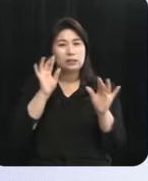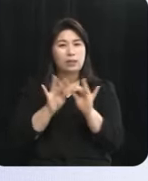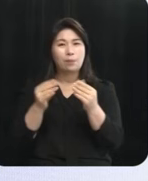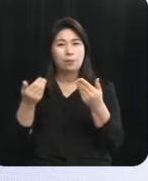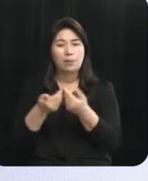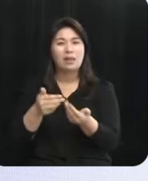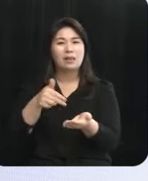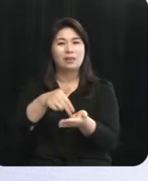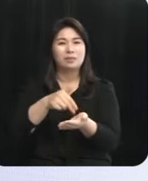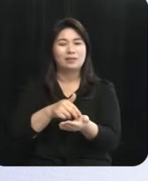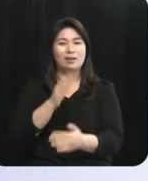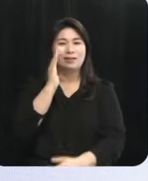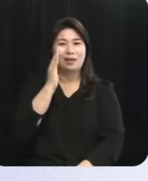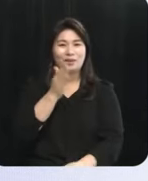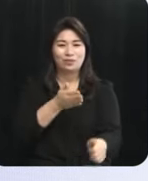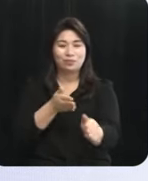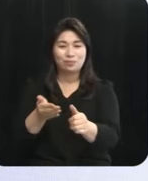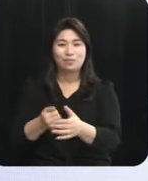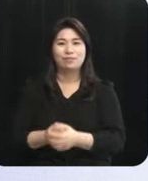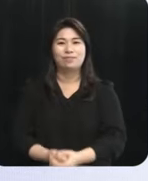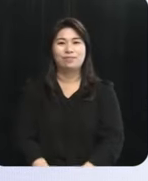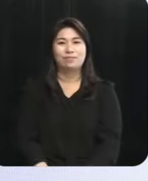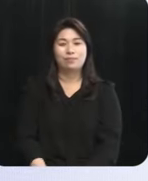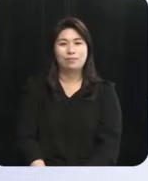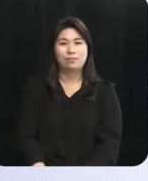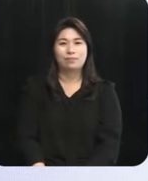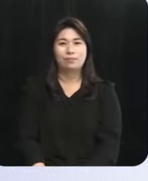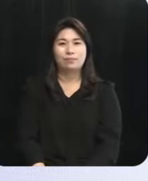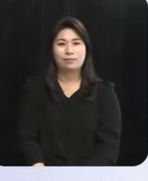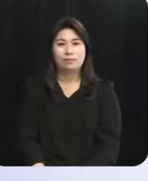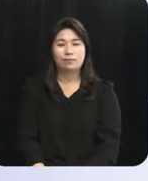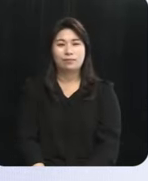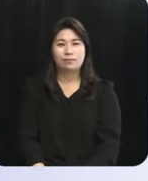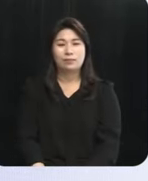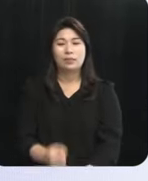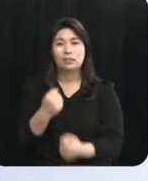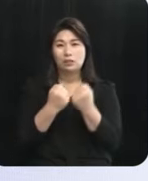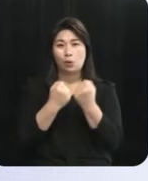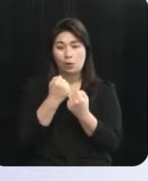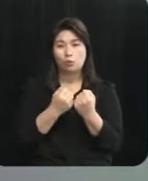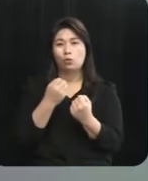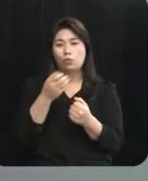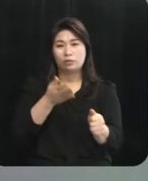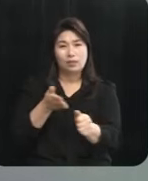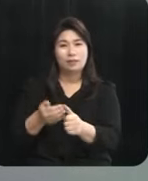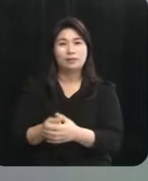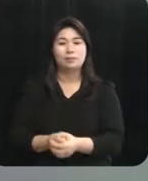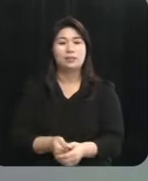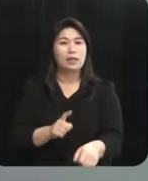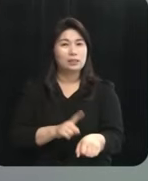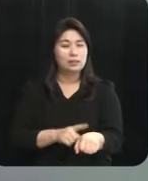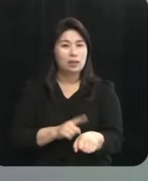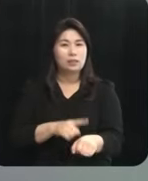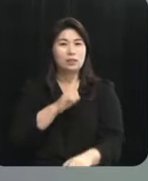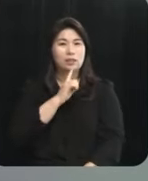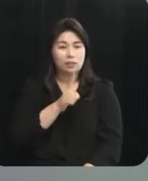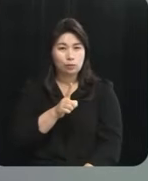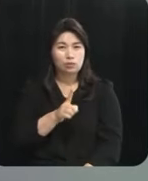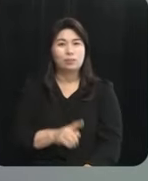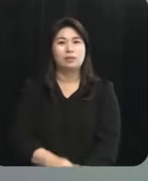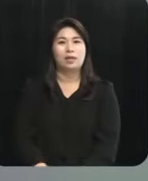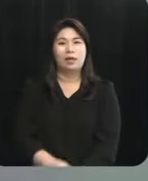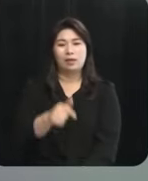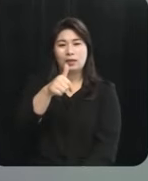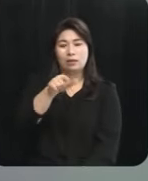입장을 말씀해 주시고요 그에 따른 의견도 덧붙여 주시기를 부탁드리겠습니다 시간은 1분입니다